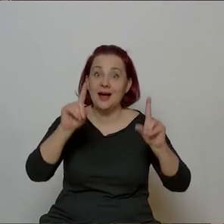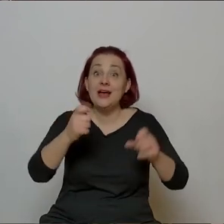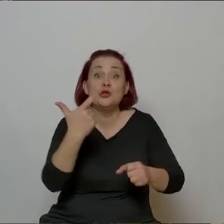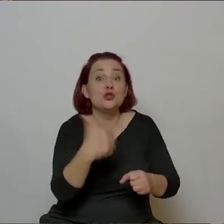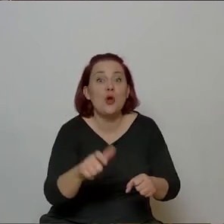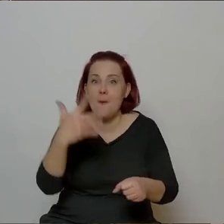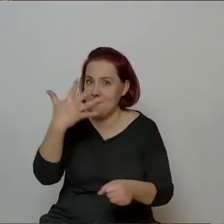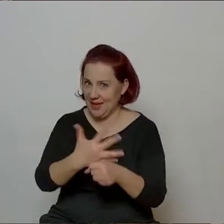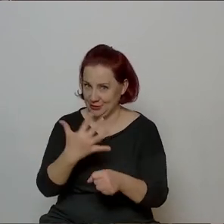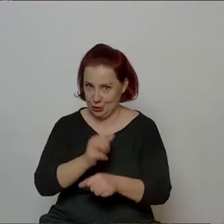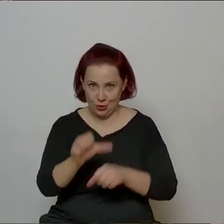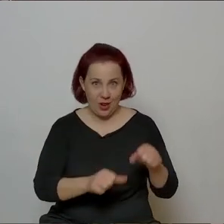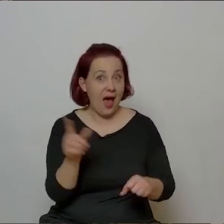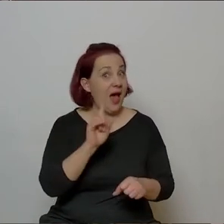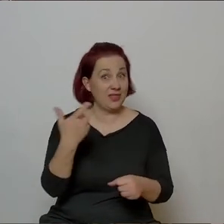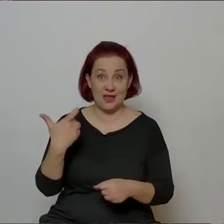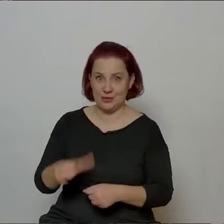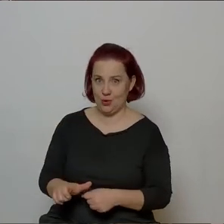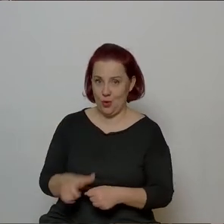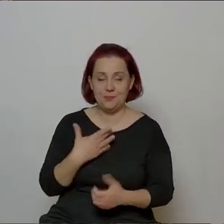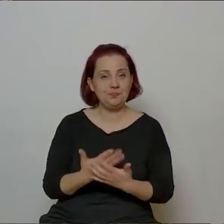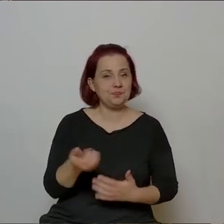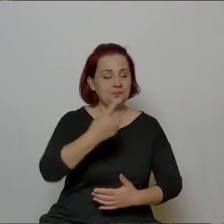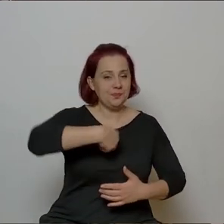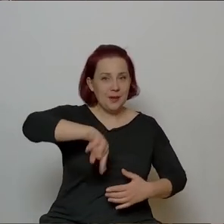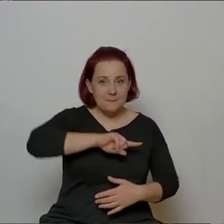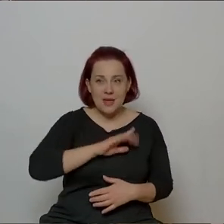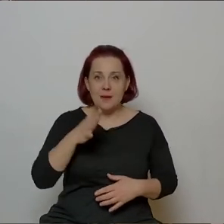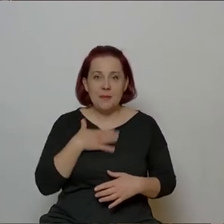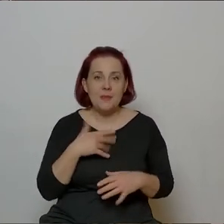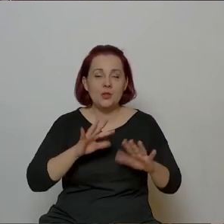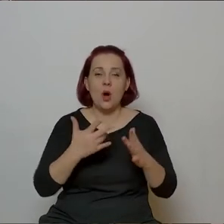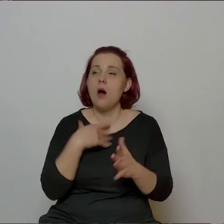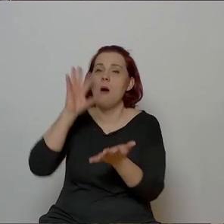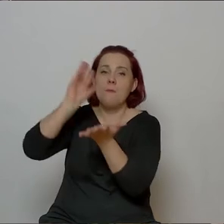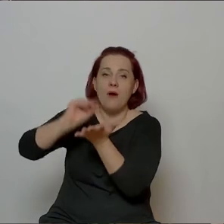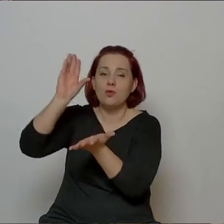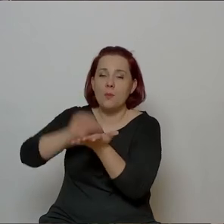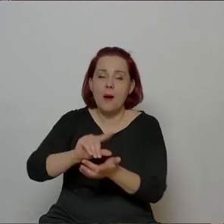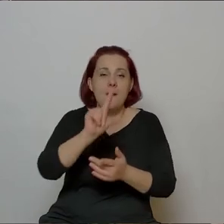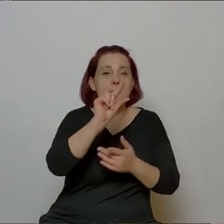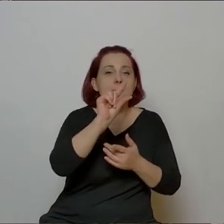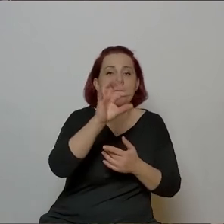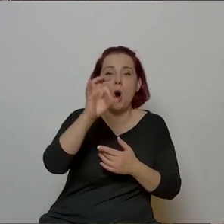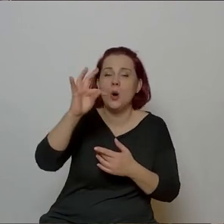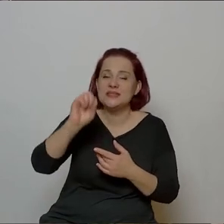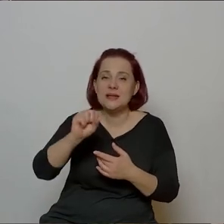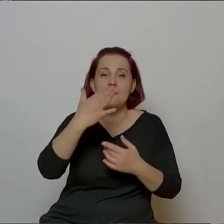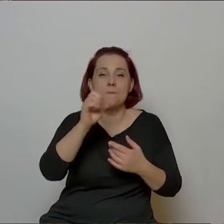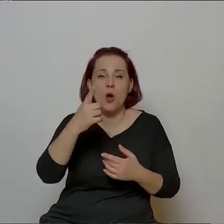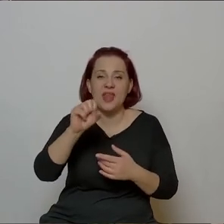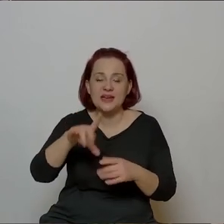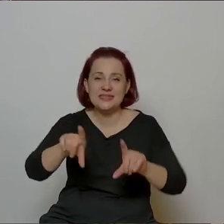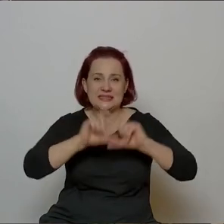lat, a nie 100 i dlatego my ciągle mamy te izmy, powtórki, postmodernizm, wyciąganie, wyciskanie